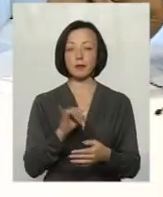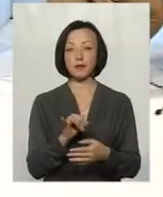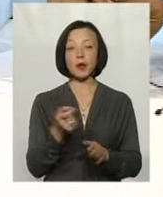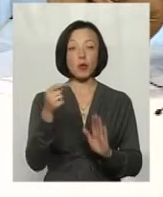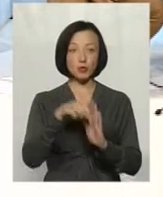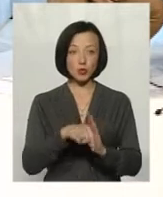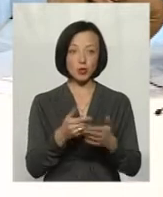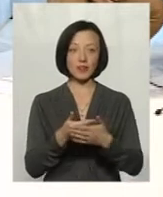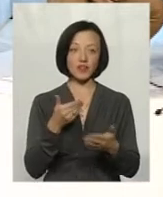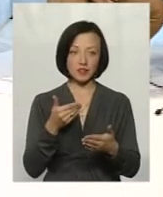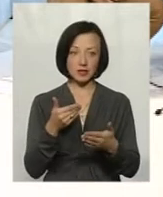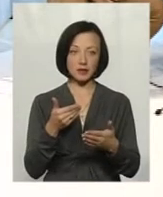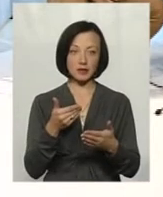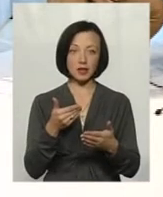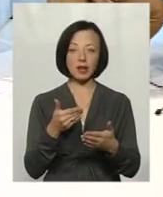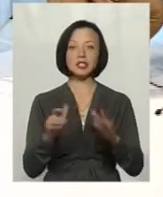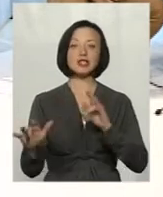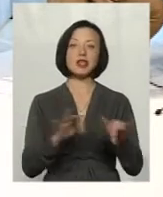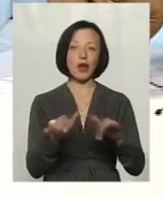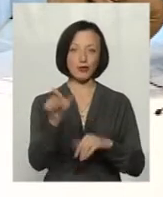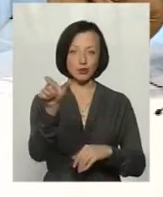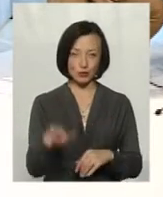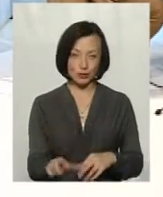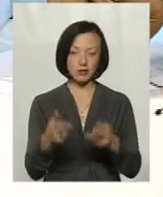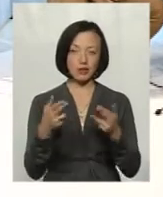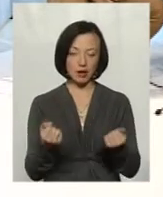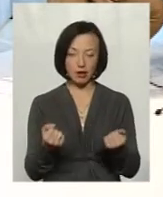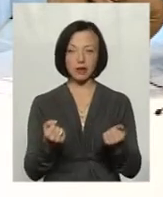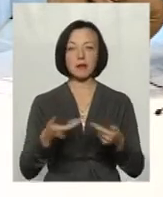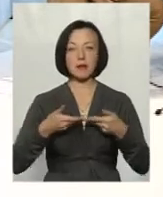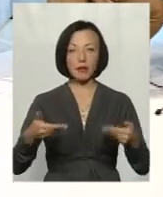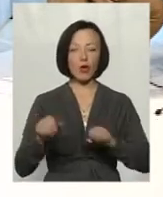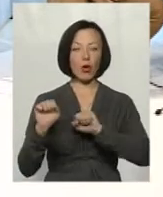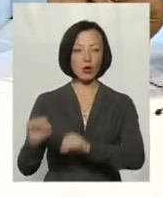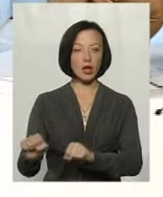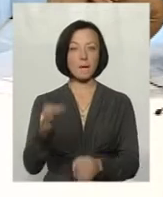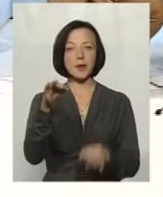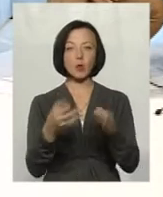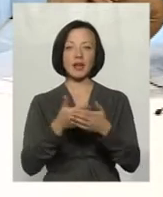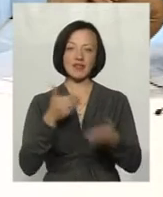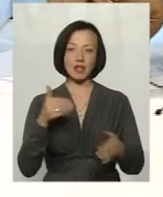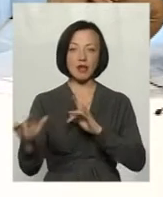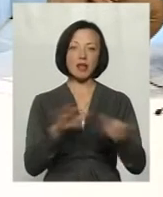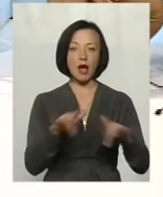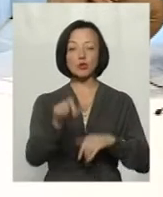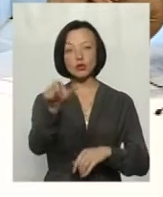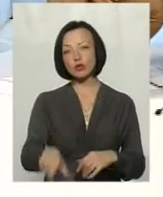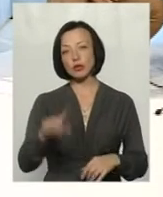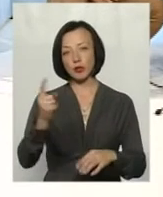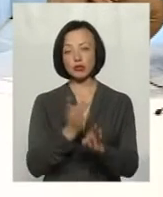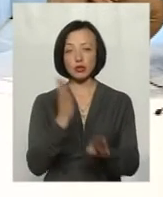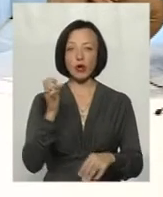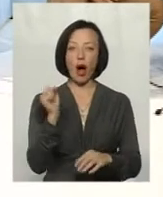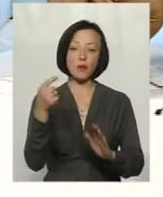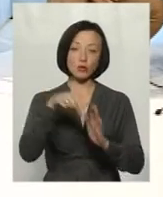суті, від діяльності людини, Звичайно, так. Ми охороняємо природу від діяльності людини, першочергово. А